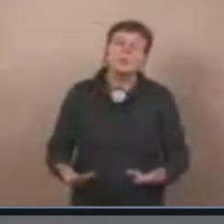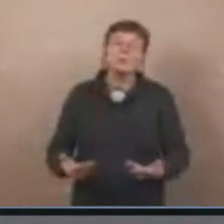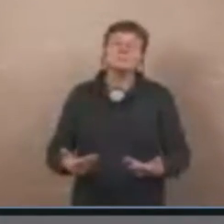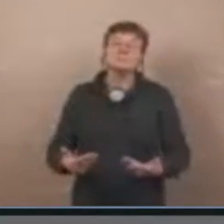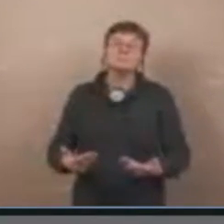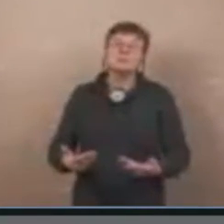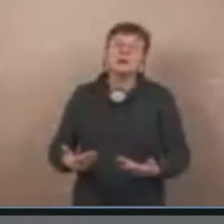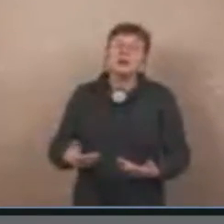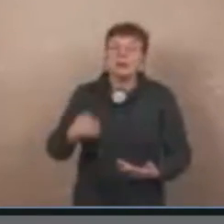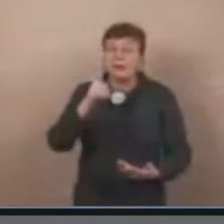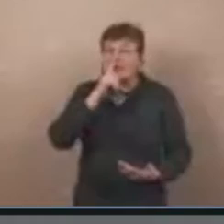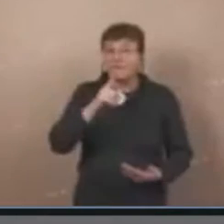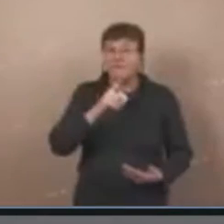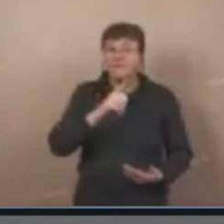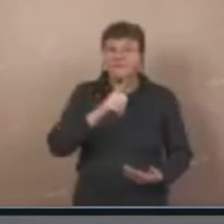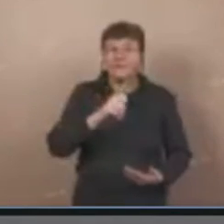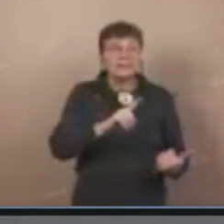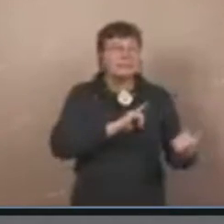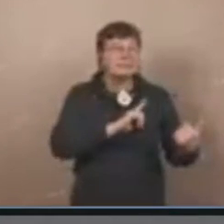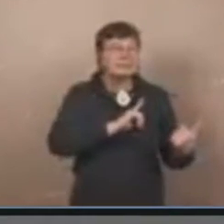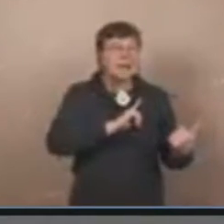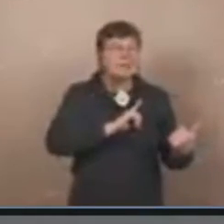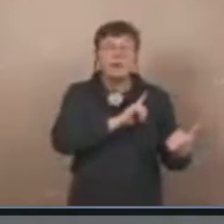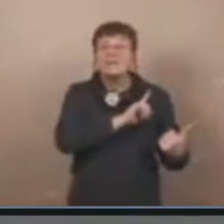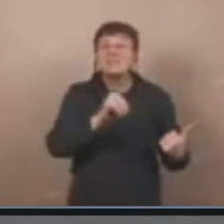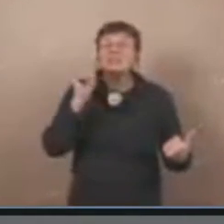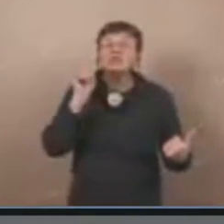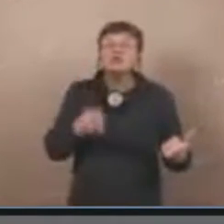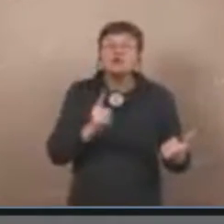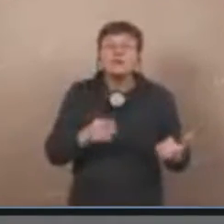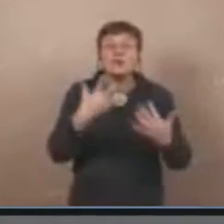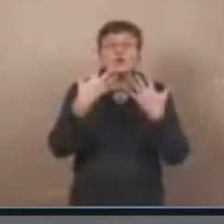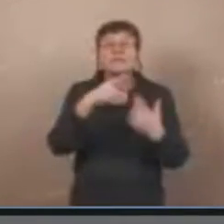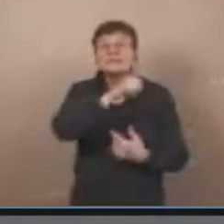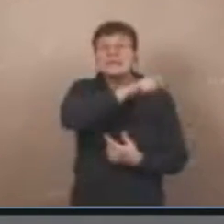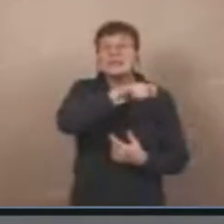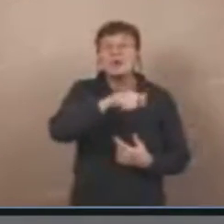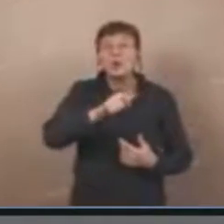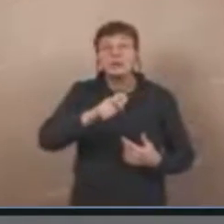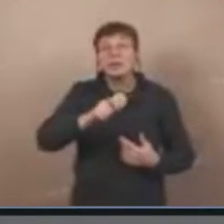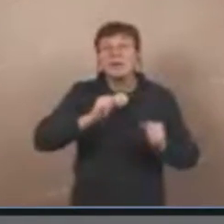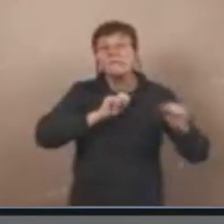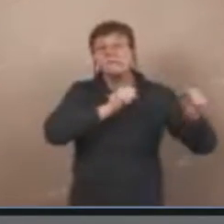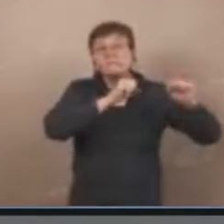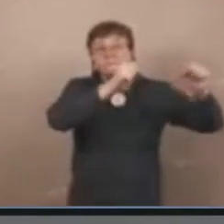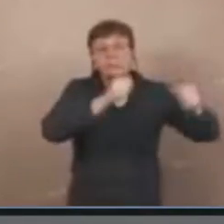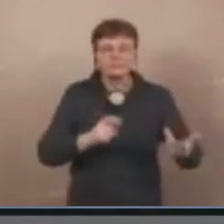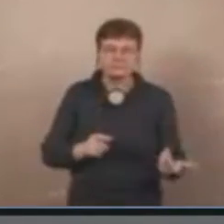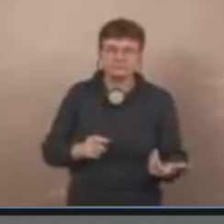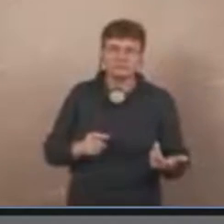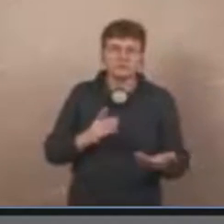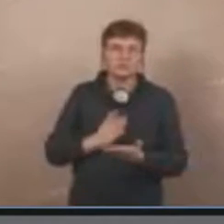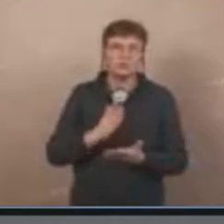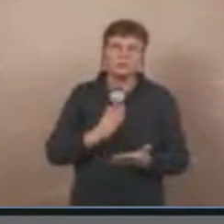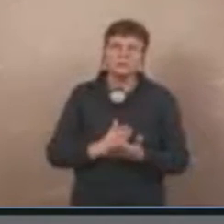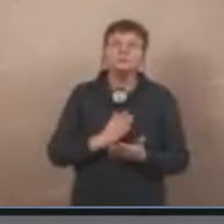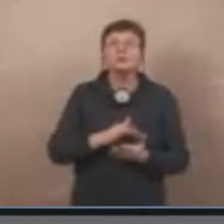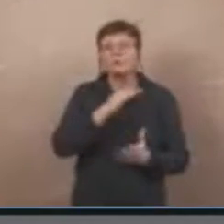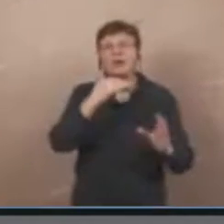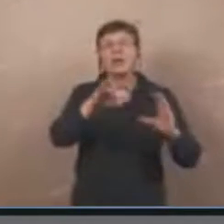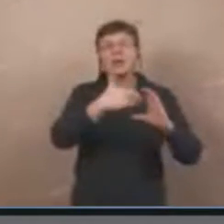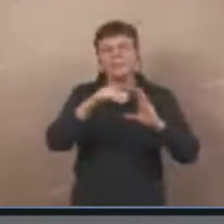zehn Leute an ihren Reply to All-Man das machen. Ich meine, es sind ganz viele Leute, den E-Mail kauten, an die ihre Unternehmung, und er hat nur gefragt, was das geht.